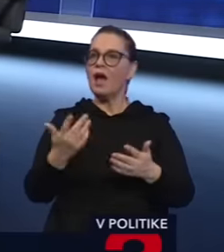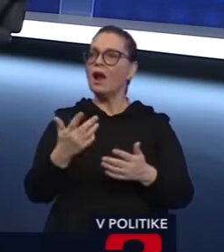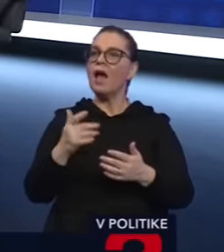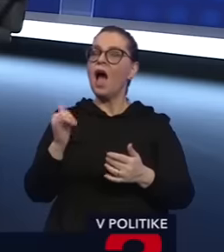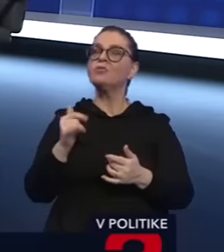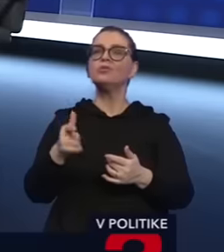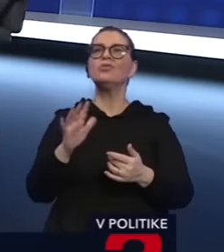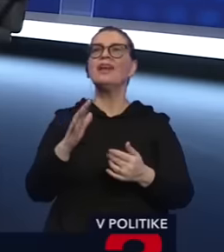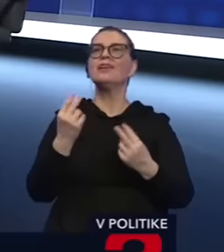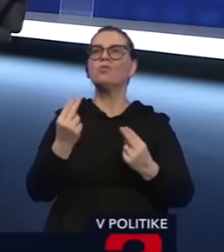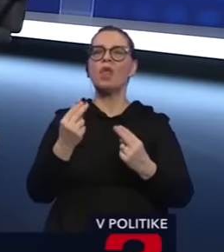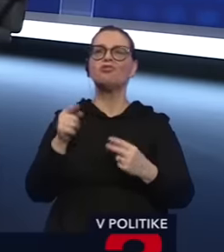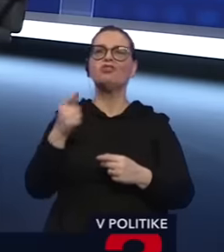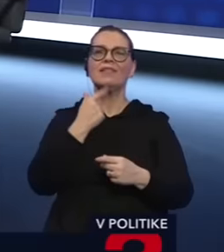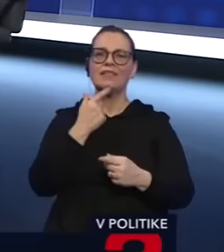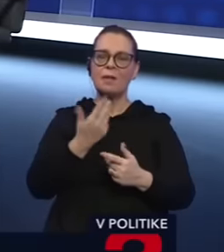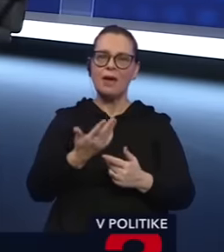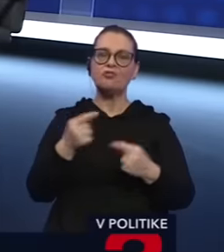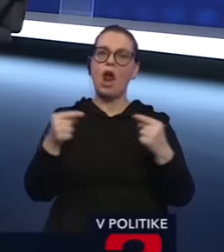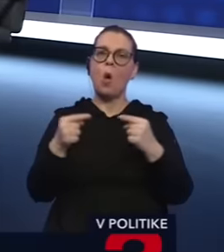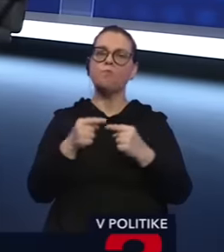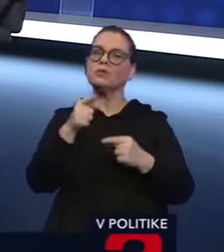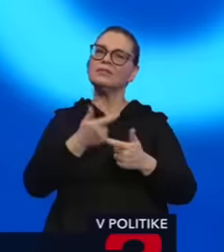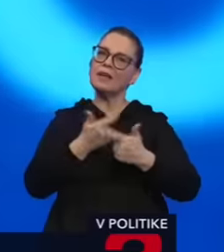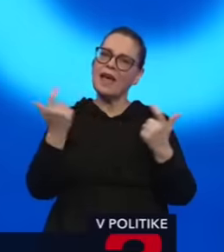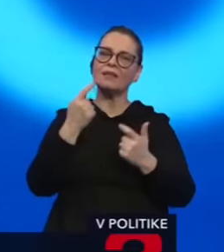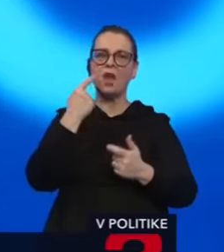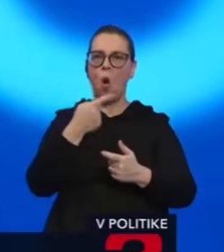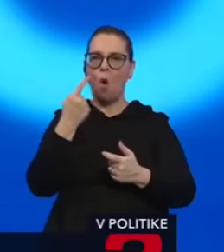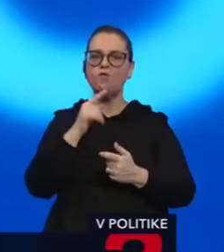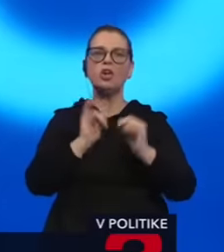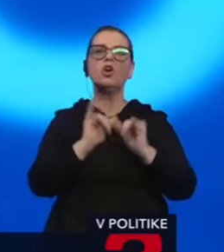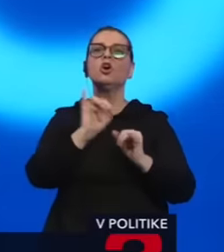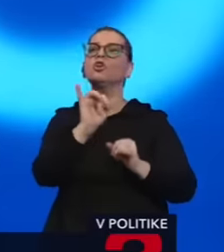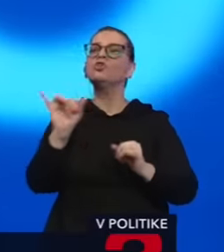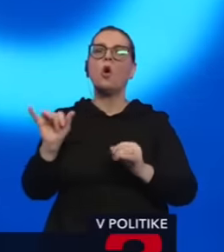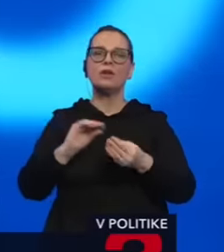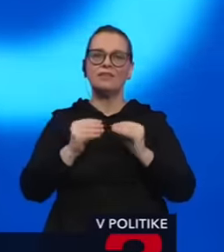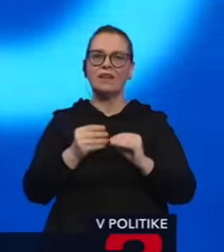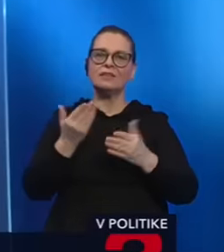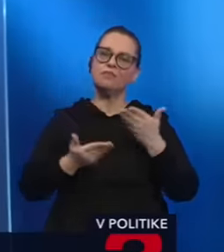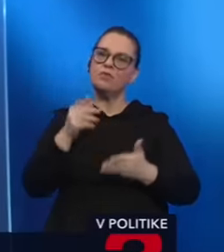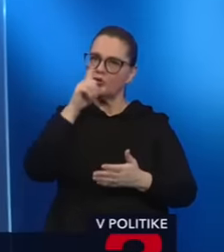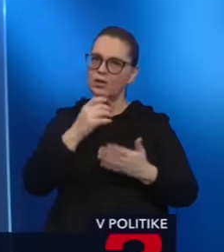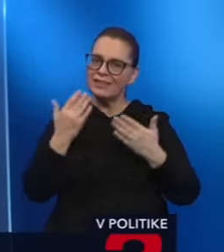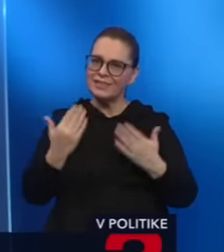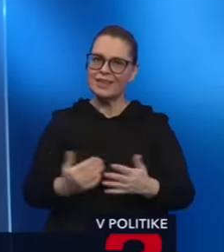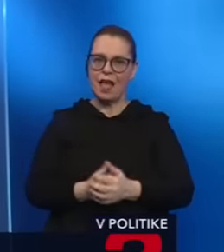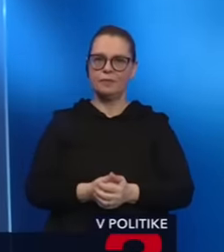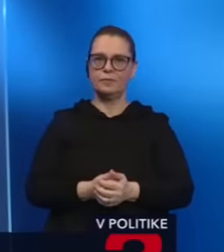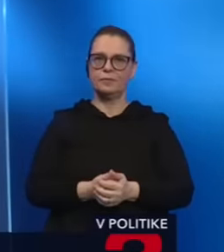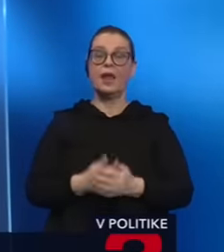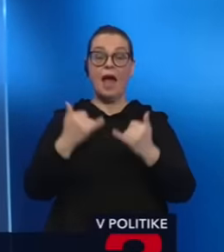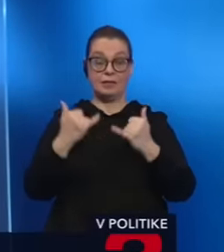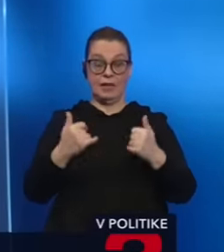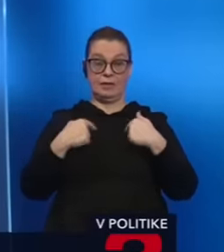nepačí. Ako opozícia vám pomerne jasne ukazuje, v ktoré veci považuje za zlé? No a teraz my sme vo fáze, že